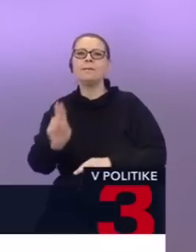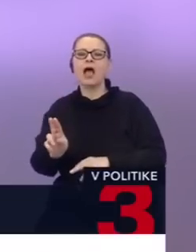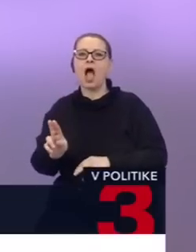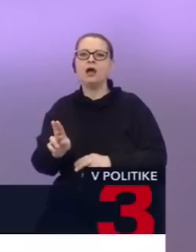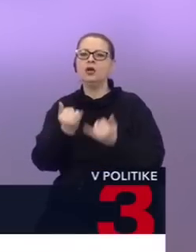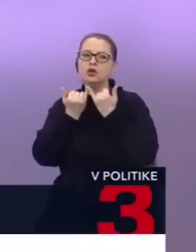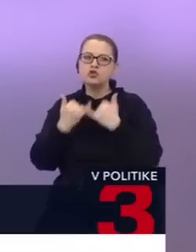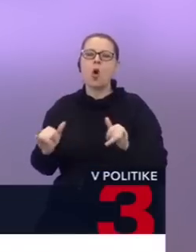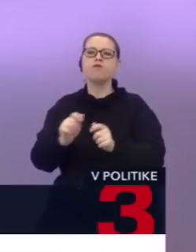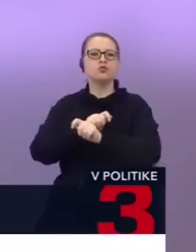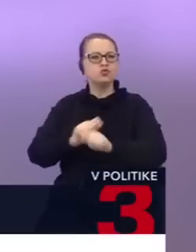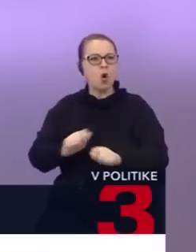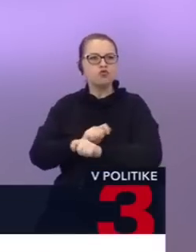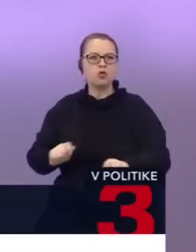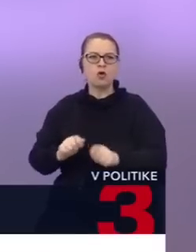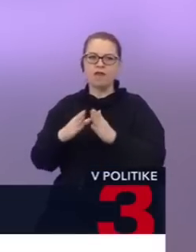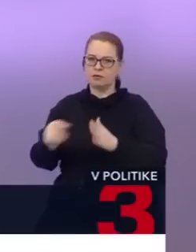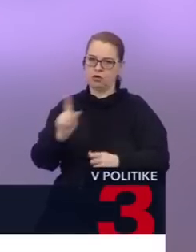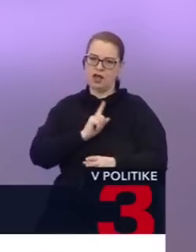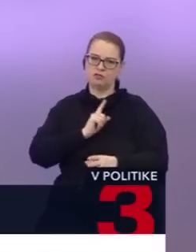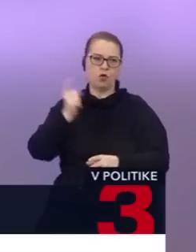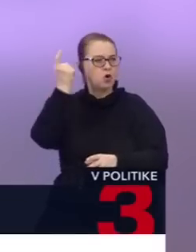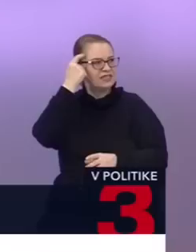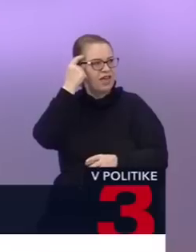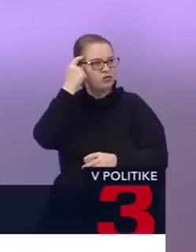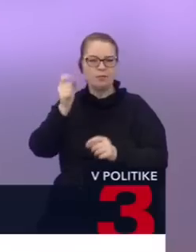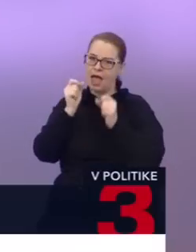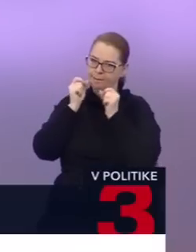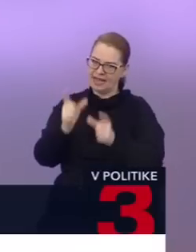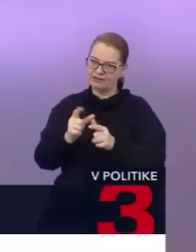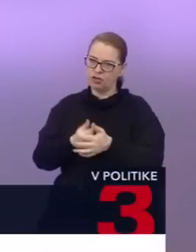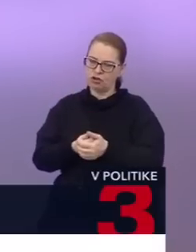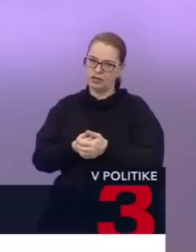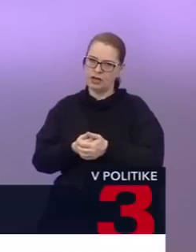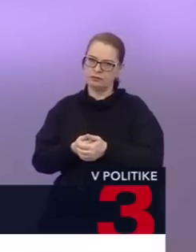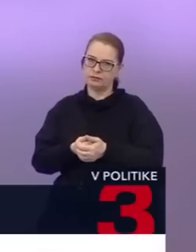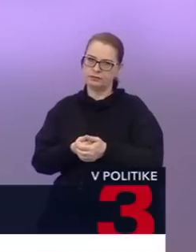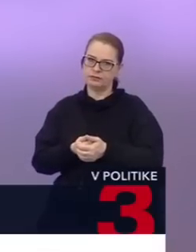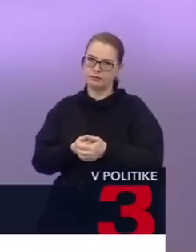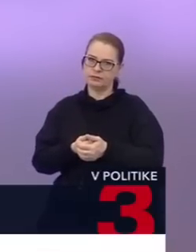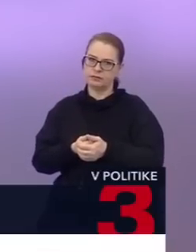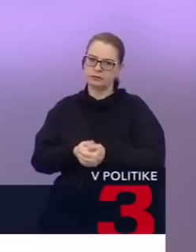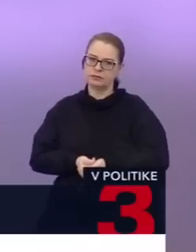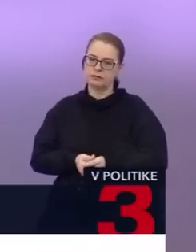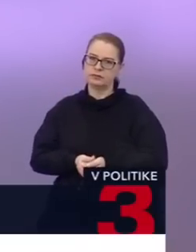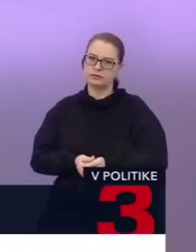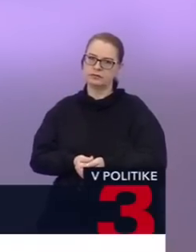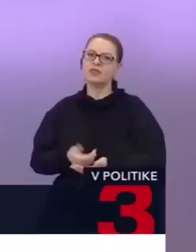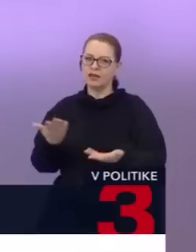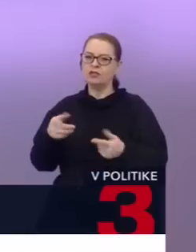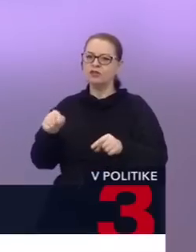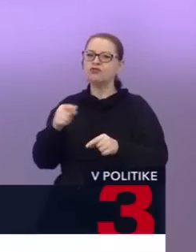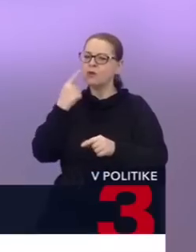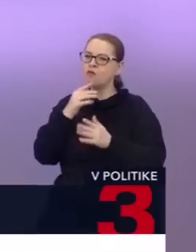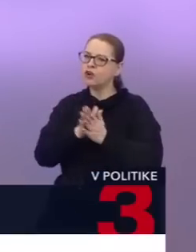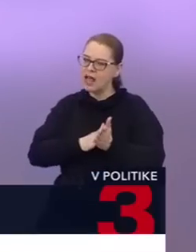proste slobodu sa rozhodovať podľa svojho svedomia a presvedčenia. A tým pádom on sa rozhodne. A preto je to, čo sme hovorili